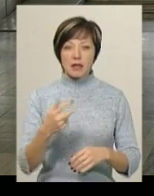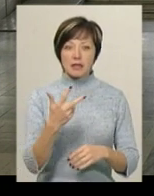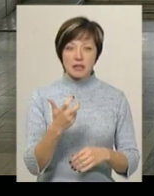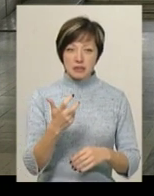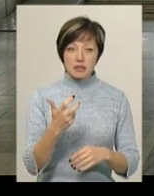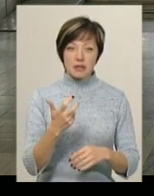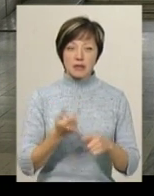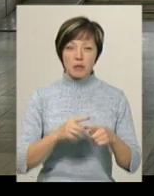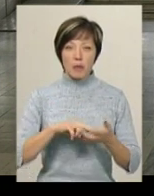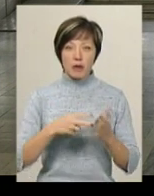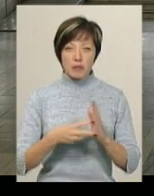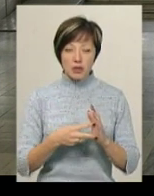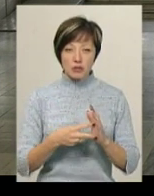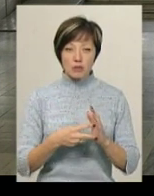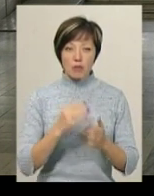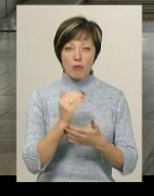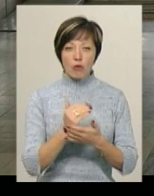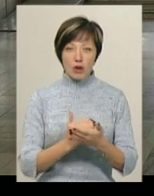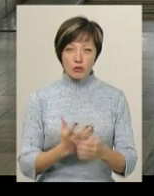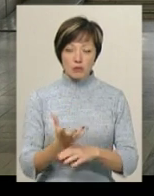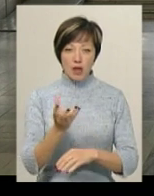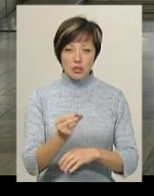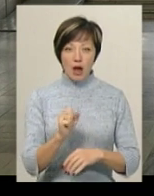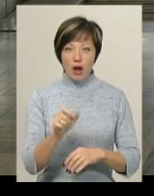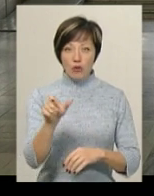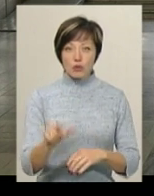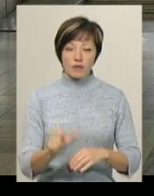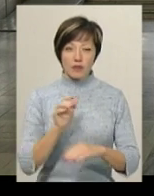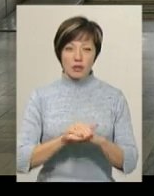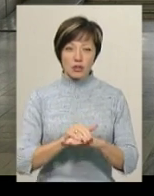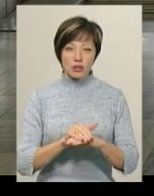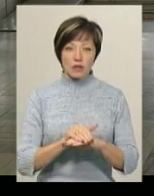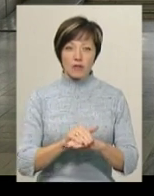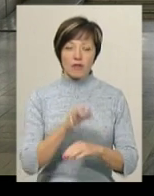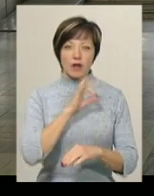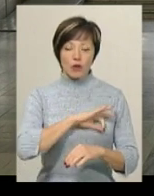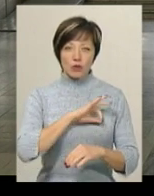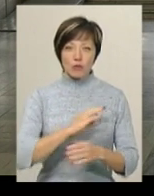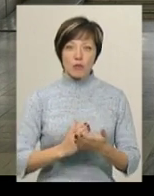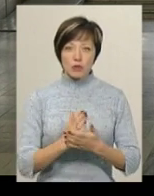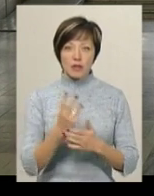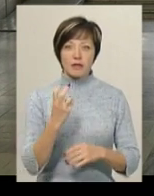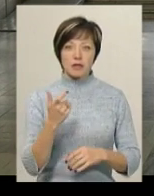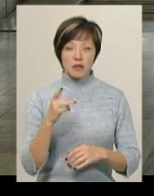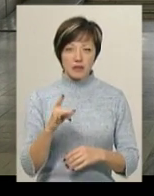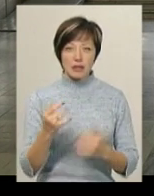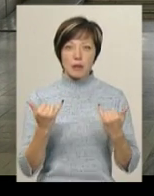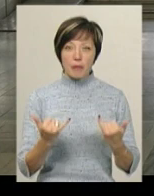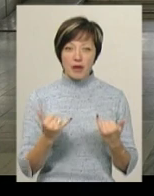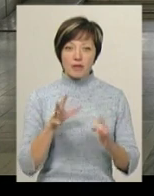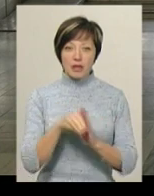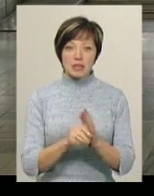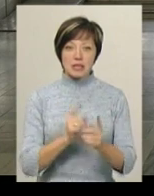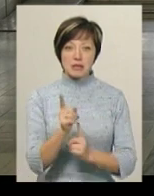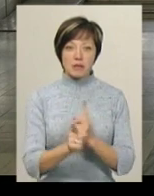гривень, це було передбачено самим порядком сплачувати. А людина фактично використала послуги на 200 гривень. То тепер внесли